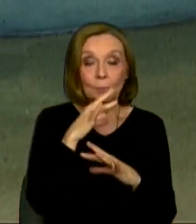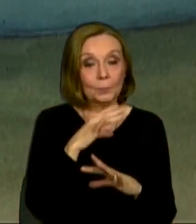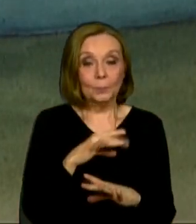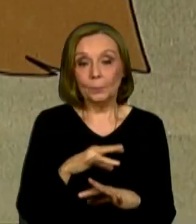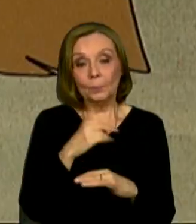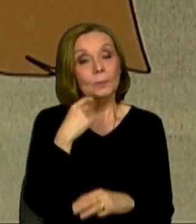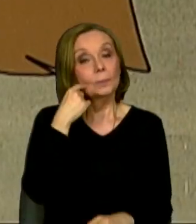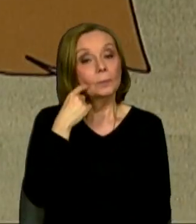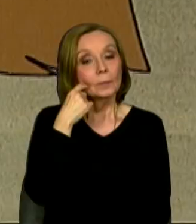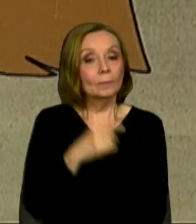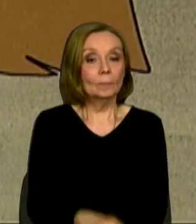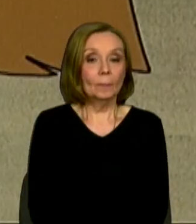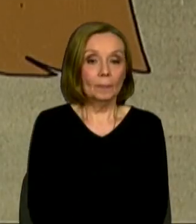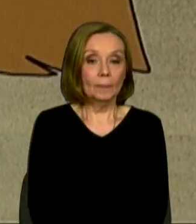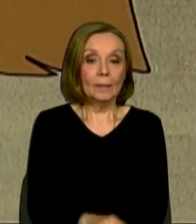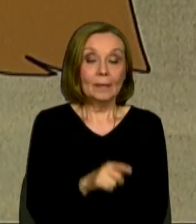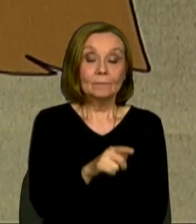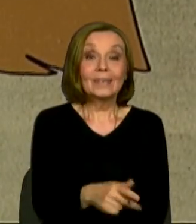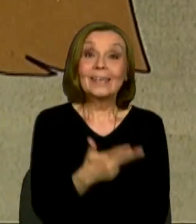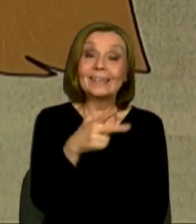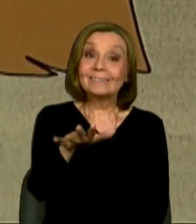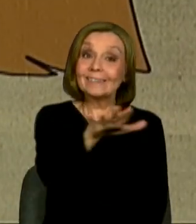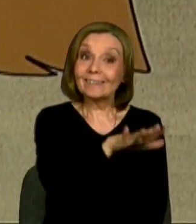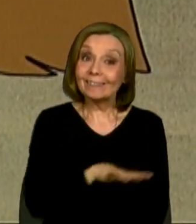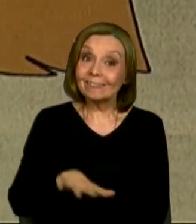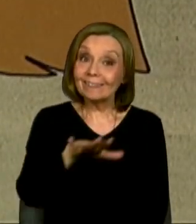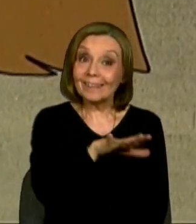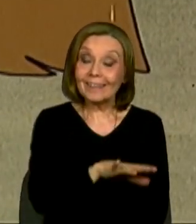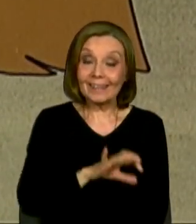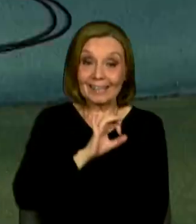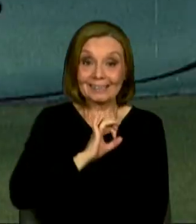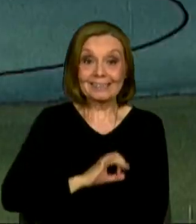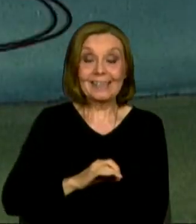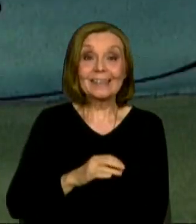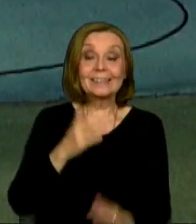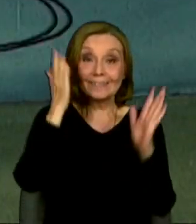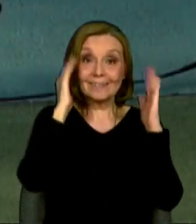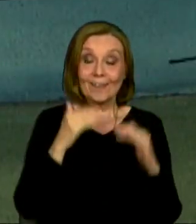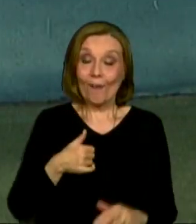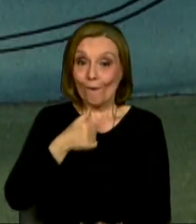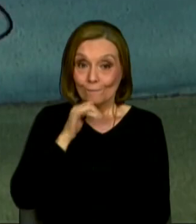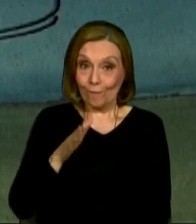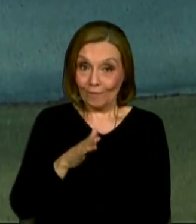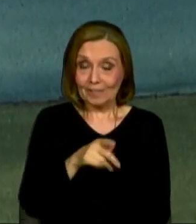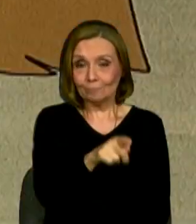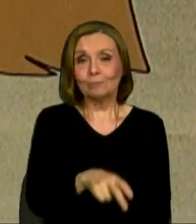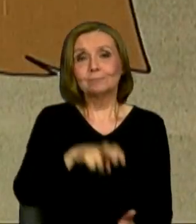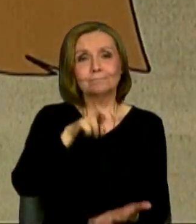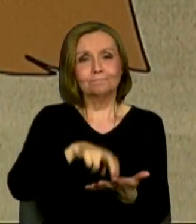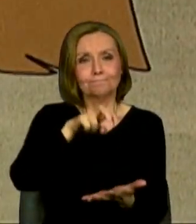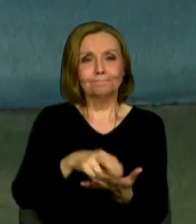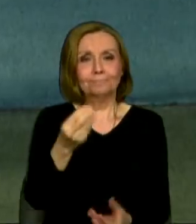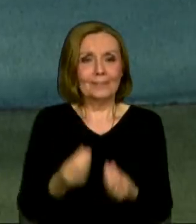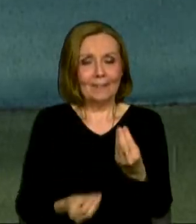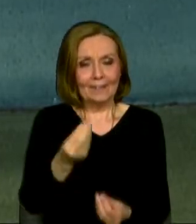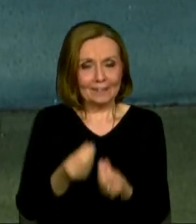Na Dunajci tri vodníčatá šantia Žubrienka, rybienka a vlnka Češu si